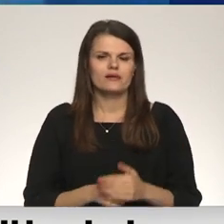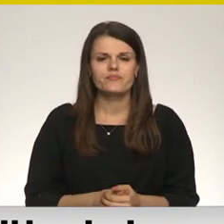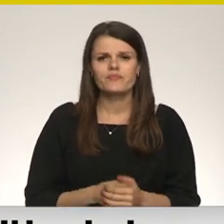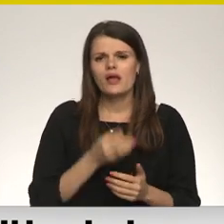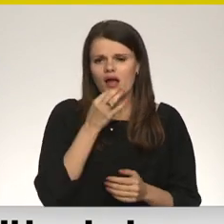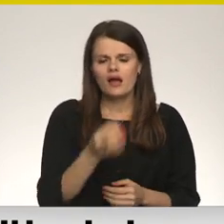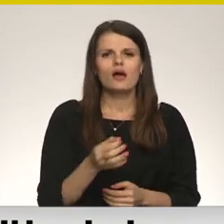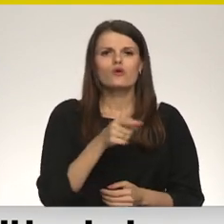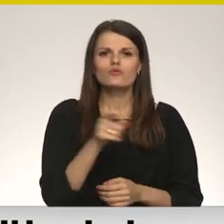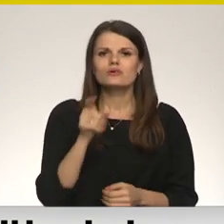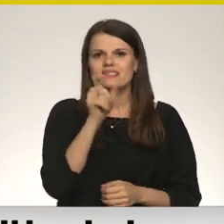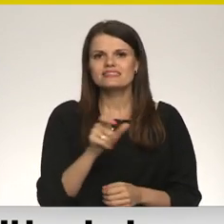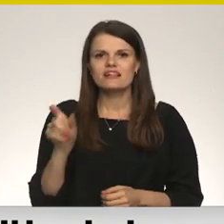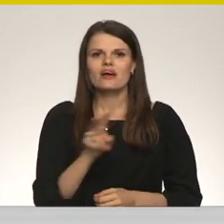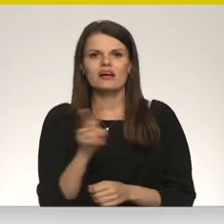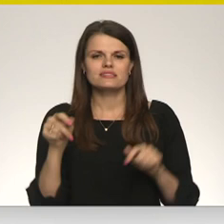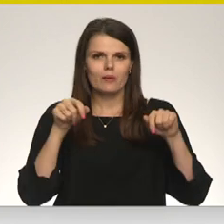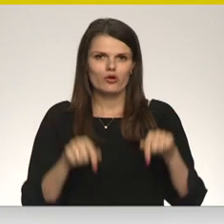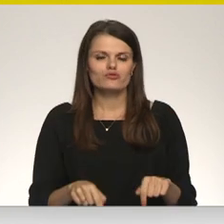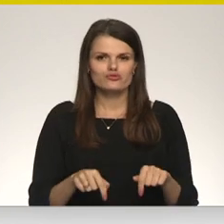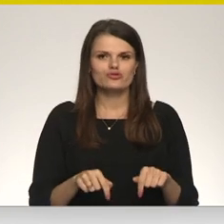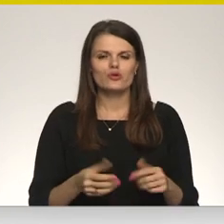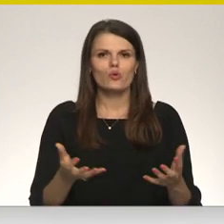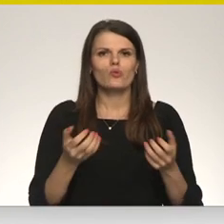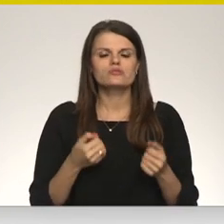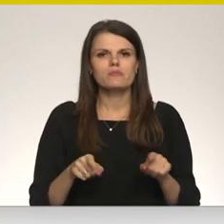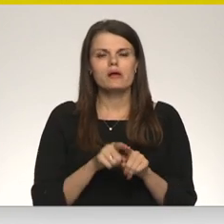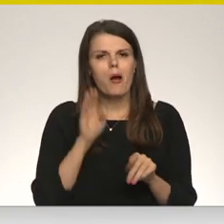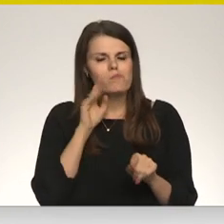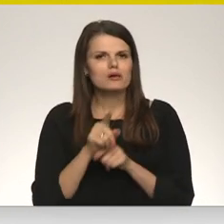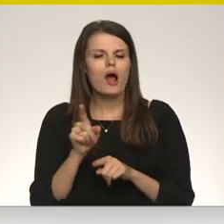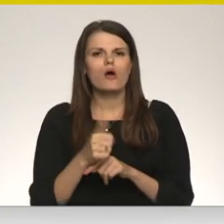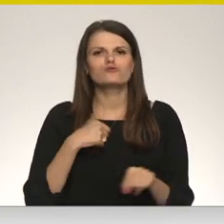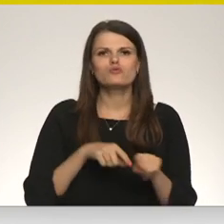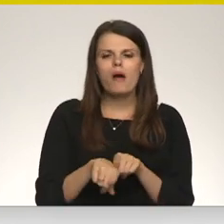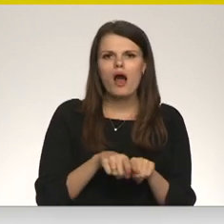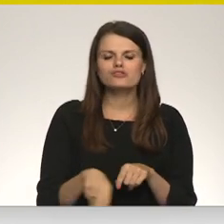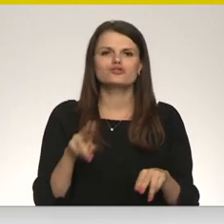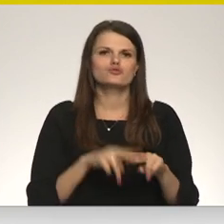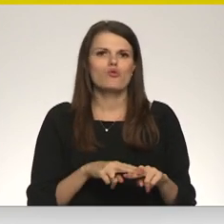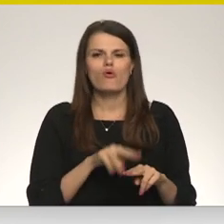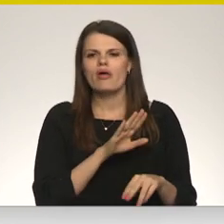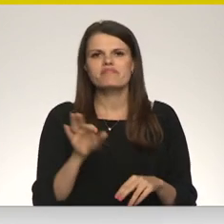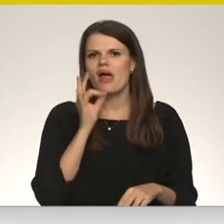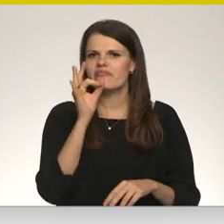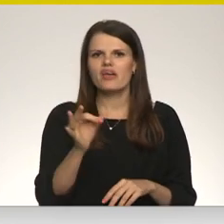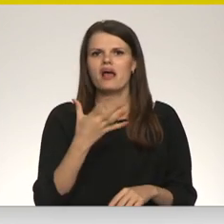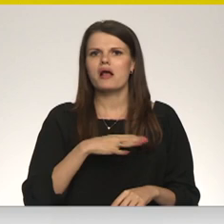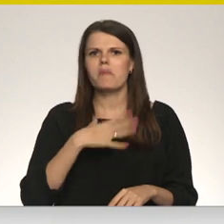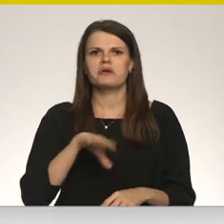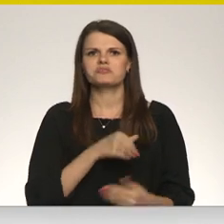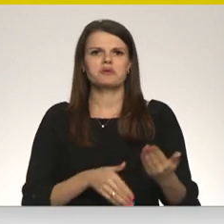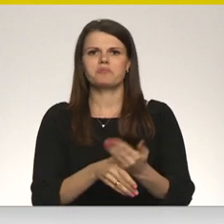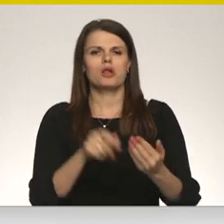es teiktu, tos cilvēks, kas ir atbraukuši šeit, uzņemt kā brājus un māsas. Un neteikt, kāpēc mēs